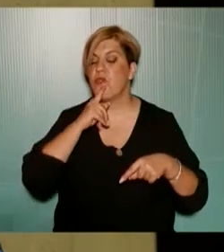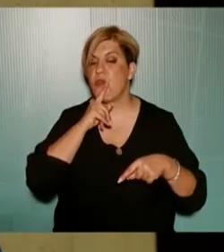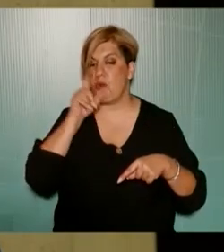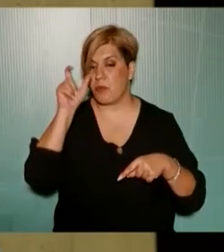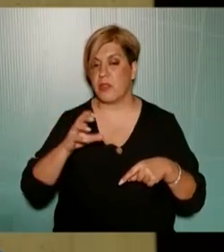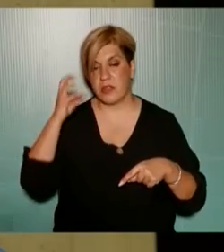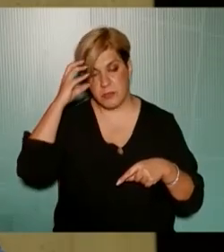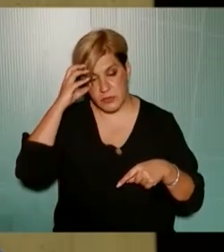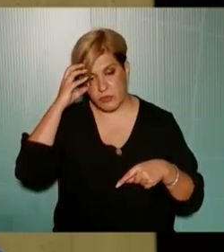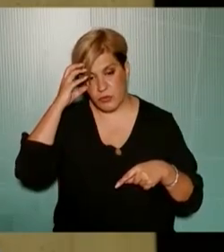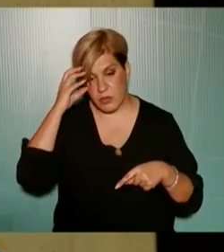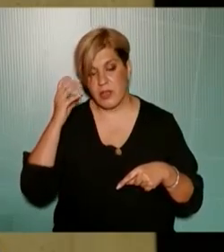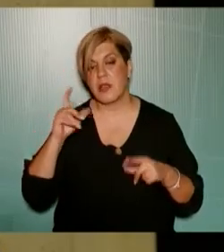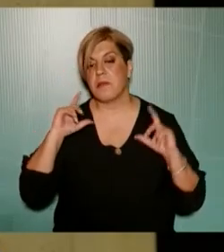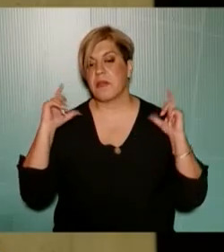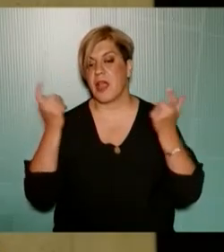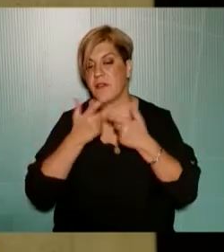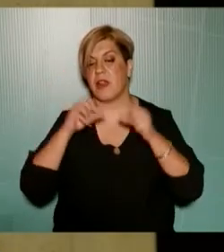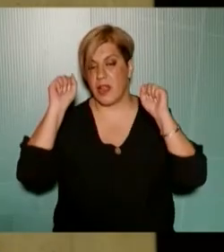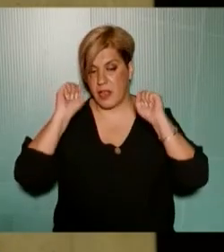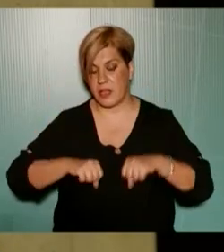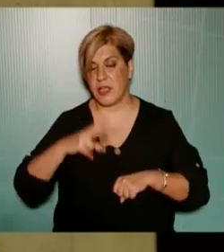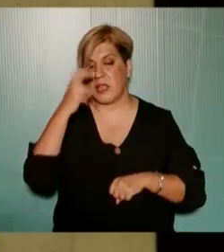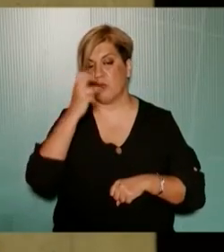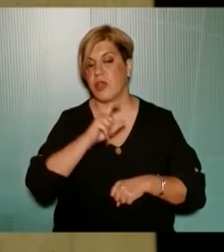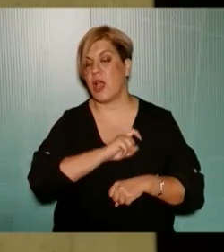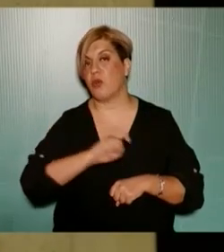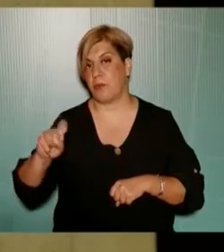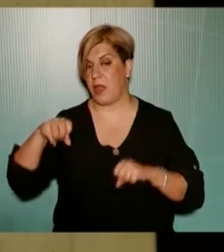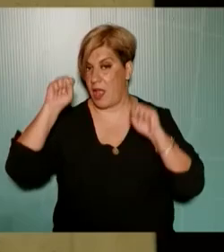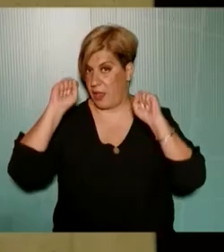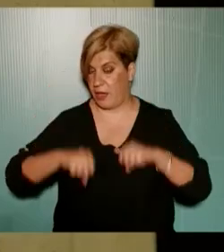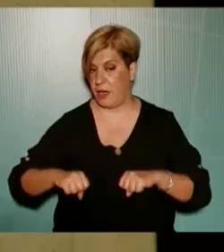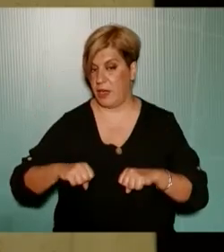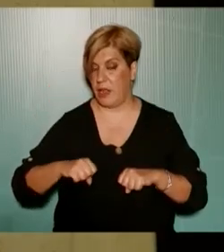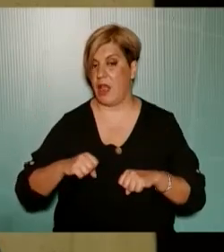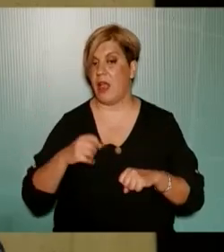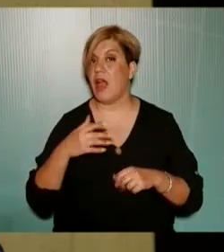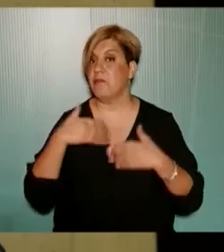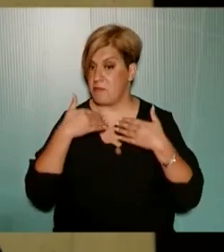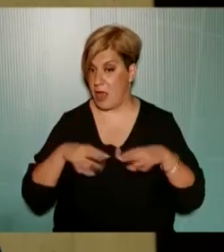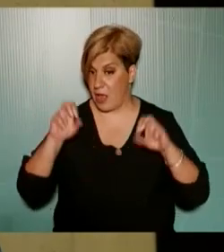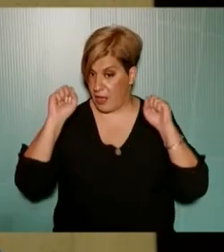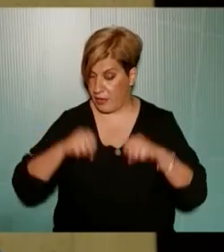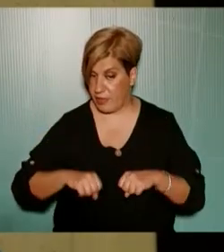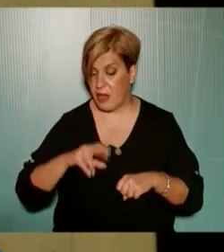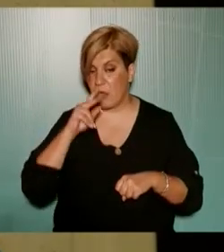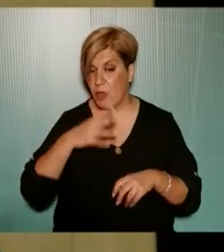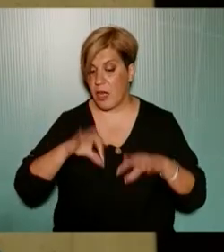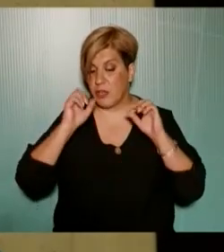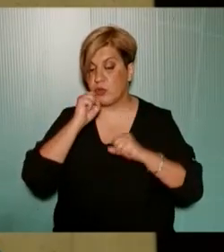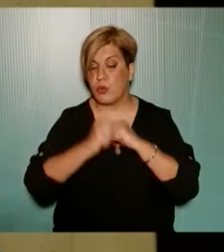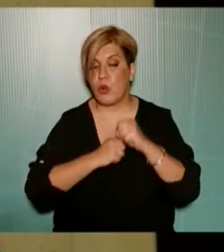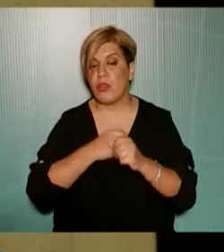θυμίζω ότι η Περιφέρεια έχει εγκρίνει το ποσό των 20 εκατομμυρίων ώστε αφού εγκριθεί να δούμε στις αρχές του